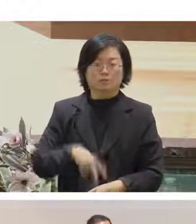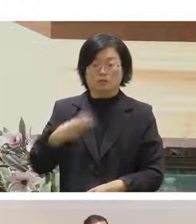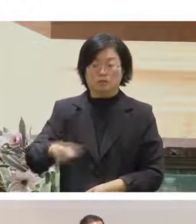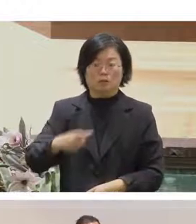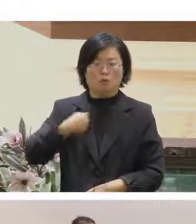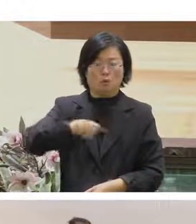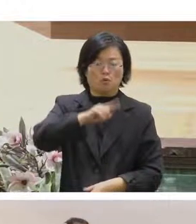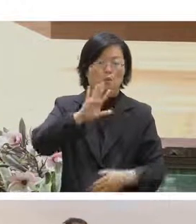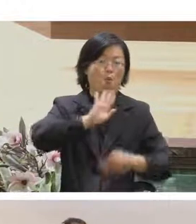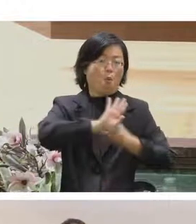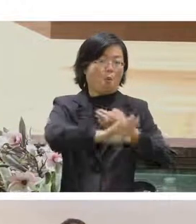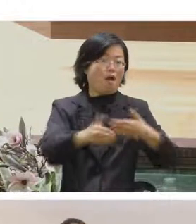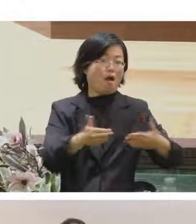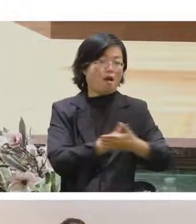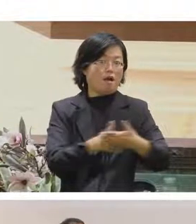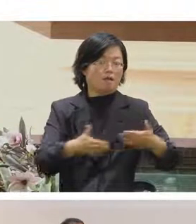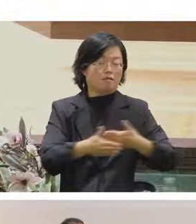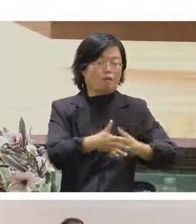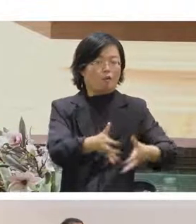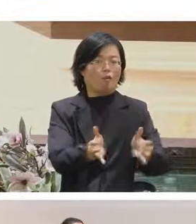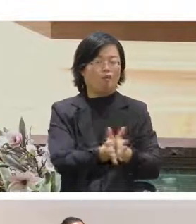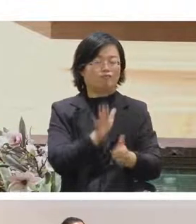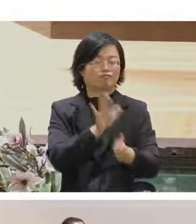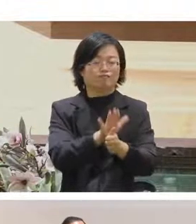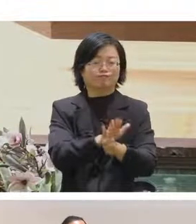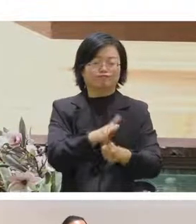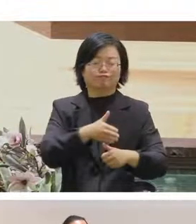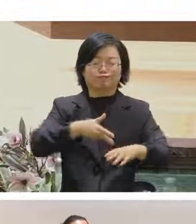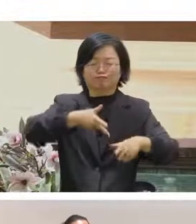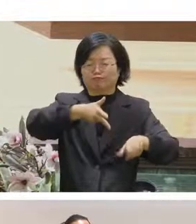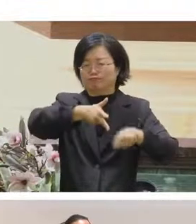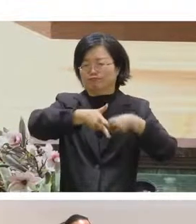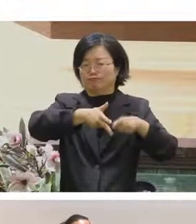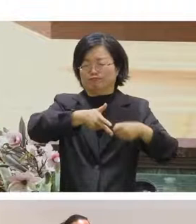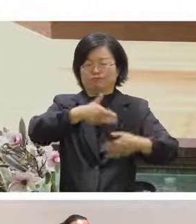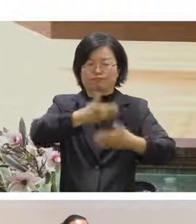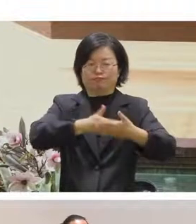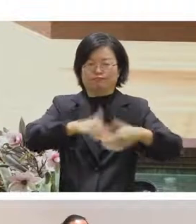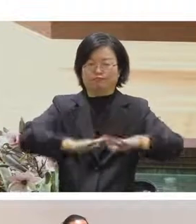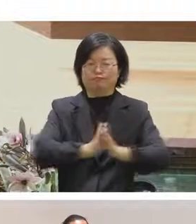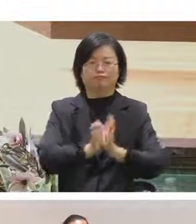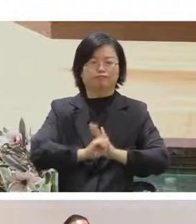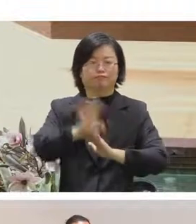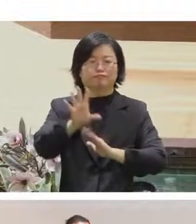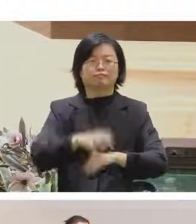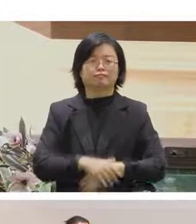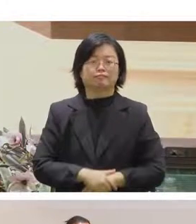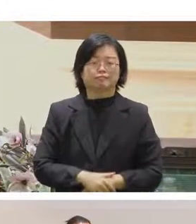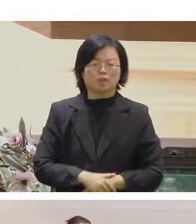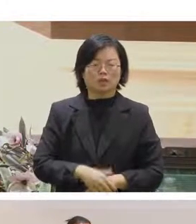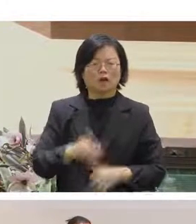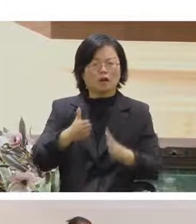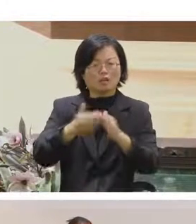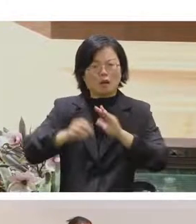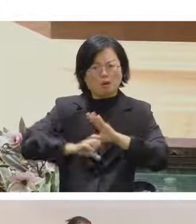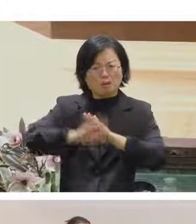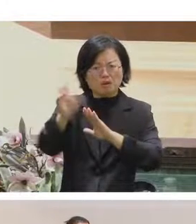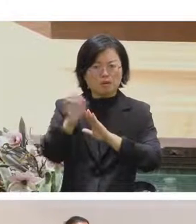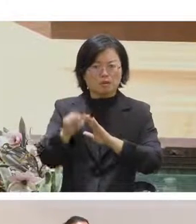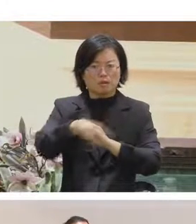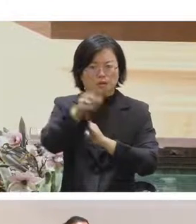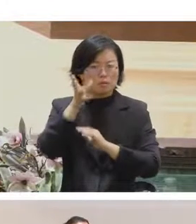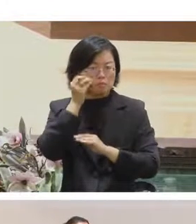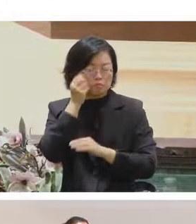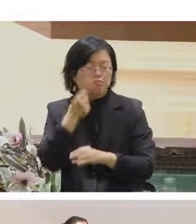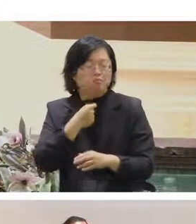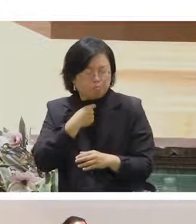做直播那可以談到一下就是說那到底對觀眾來講什麼的直播才願意留下來其實就是不